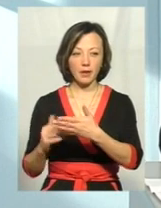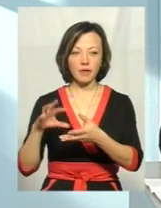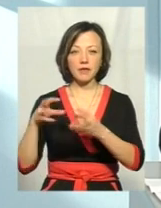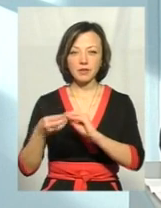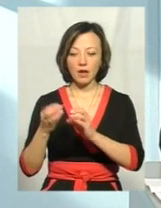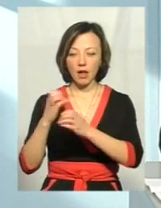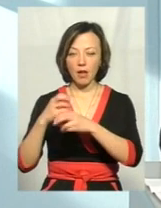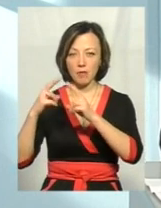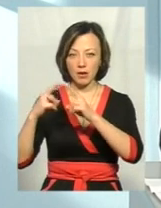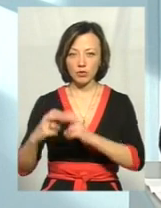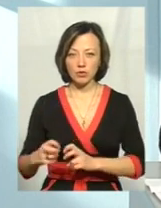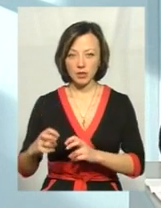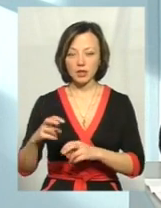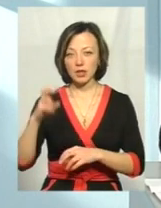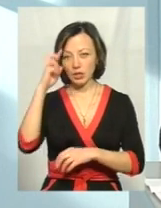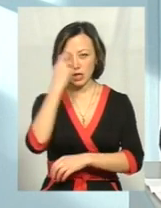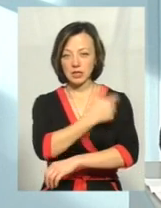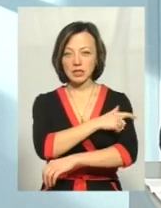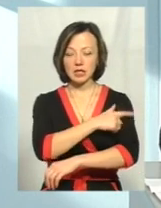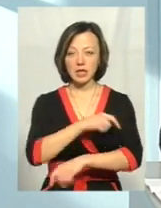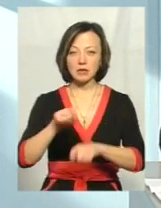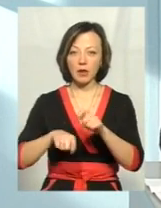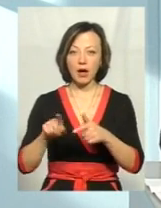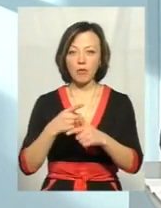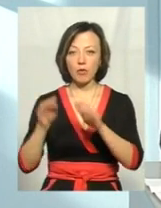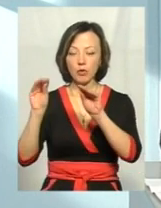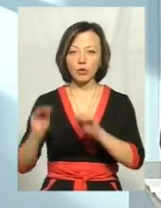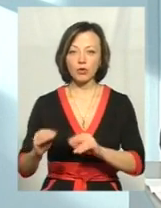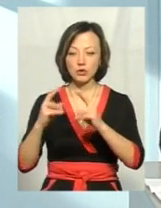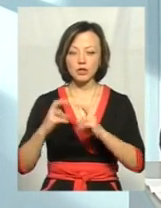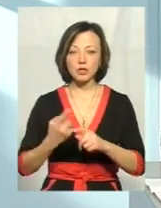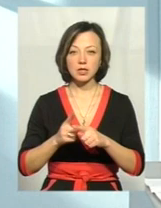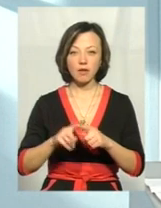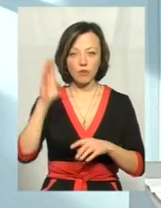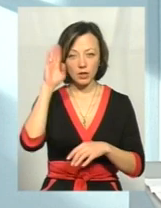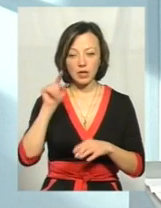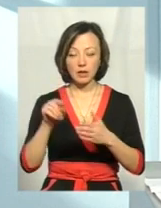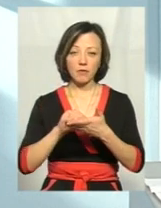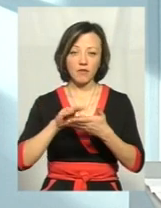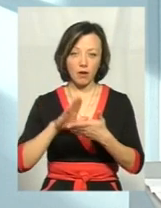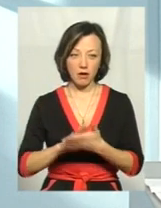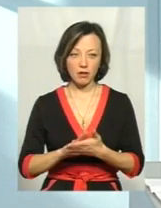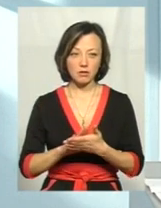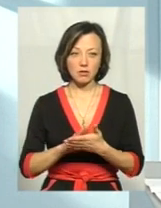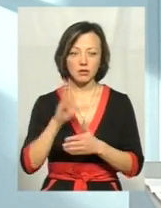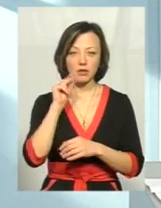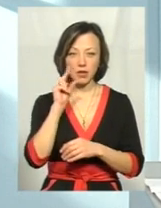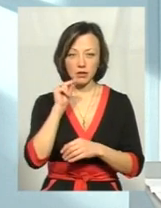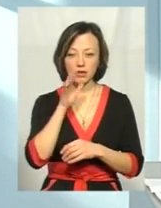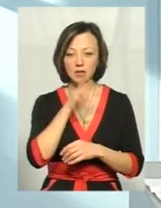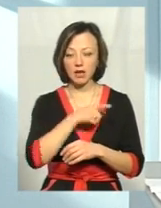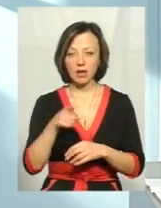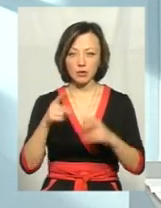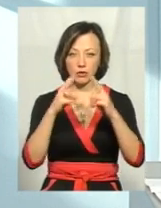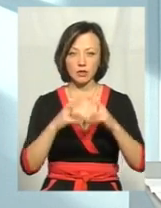лабораторним, висновок або Держсенепід експертизи, або протокол дослідження цієї води. І там дата і термін